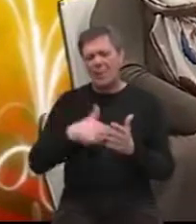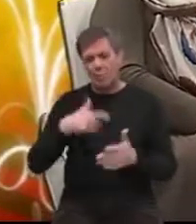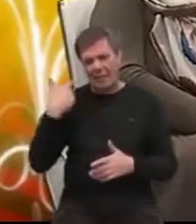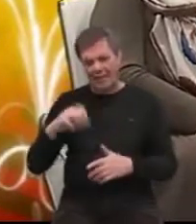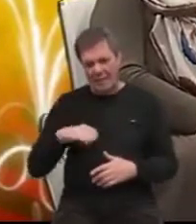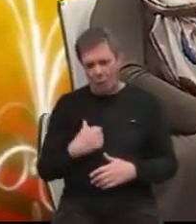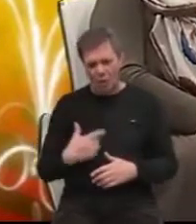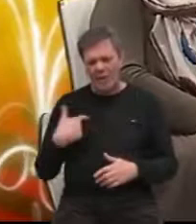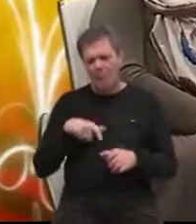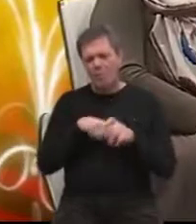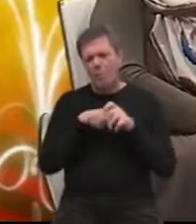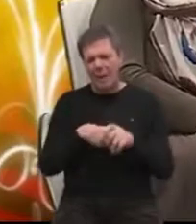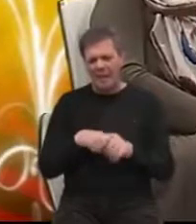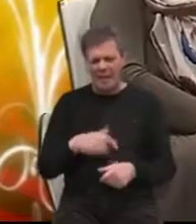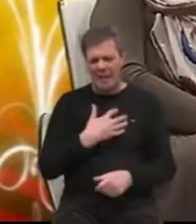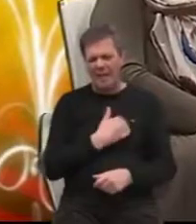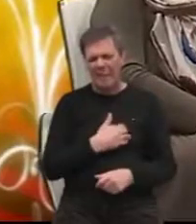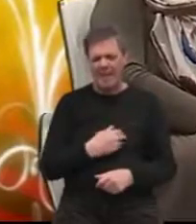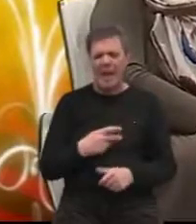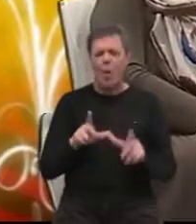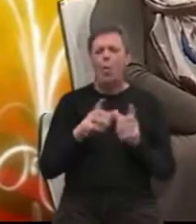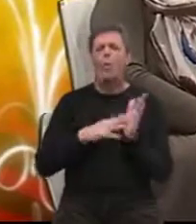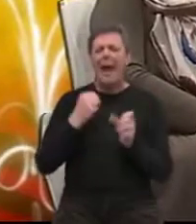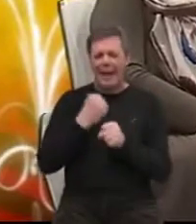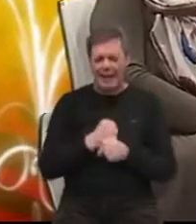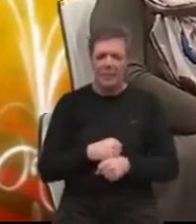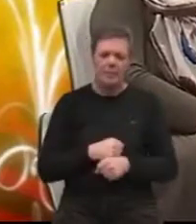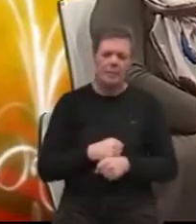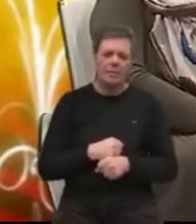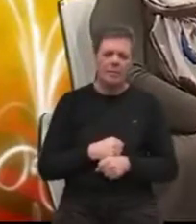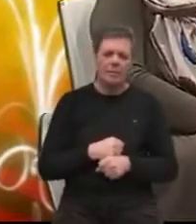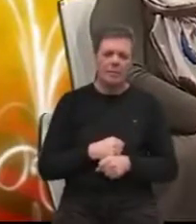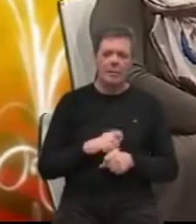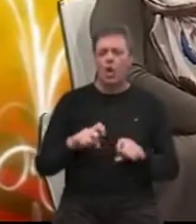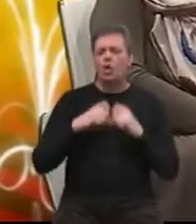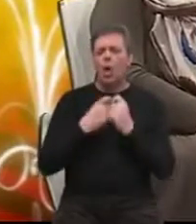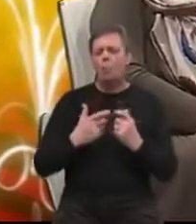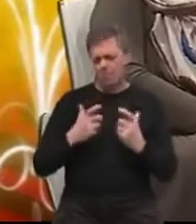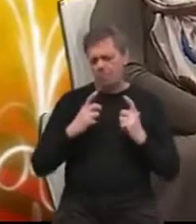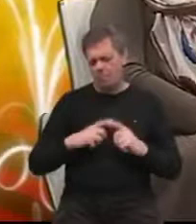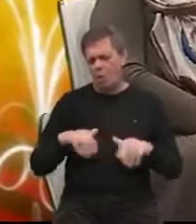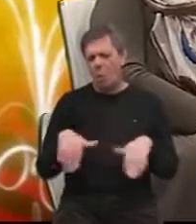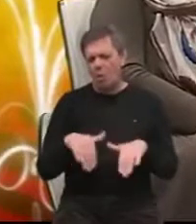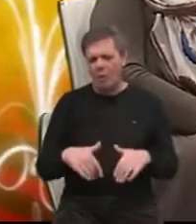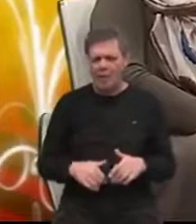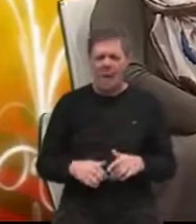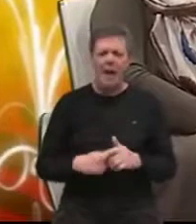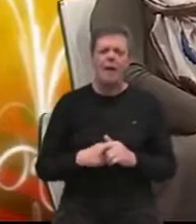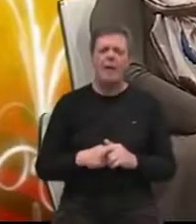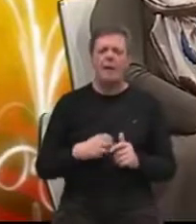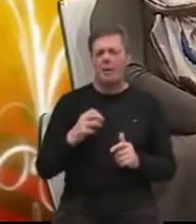S nama su partneri sa hrvatske strane Grad Umag, dom umirovljenika Atilio Gamboc